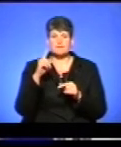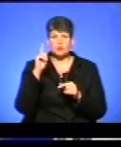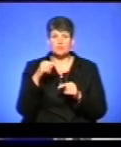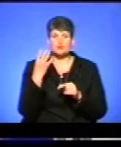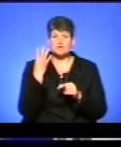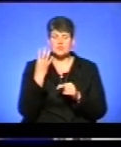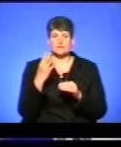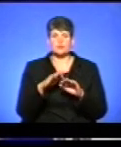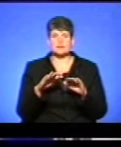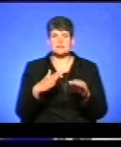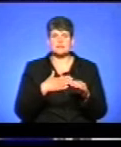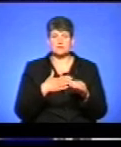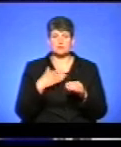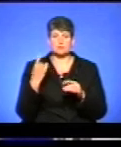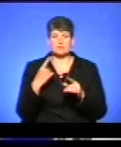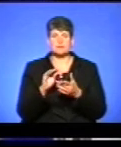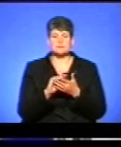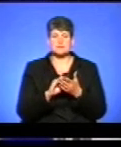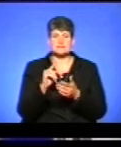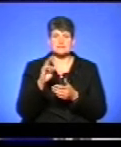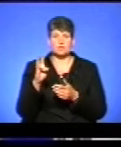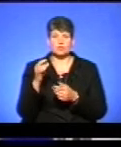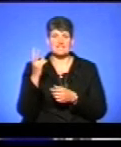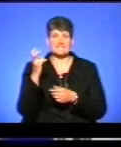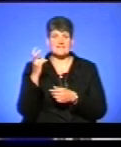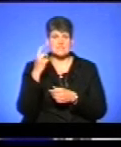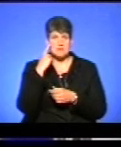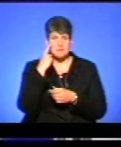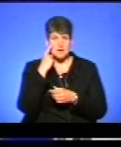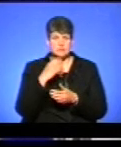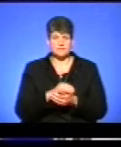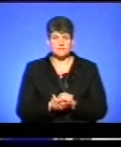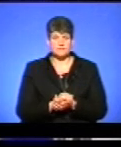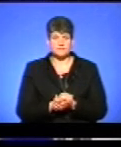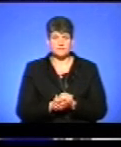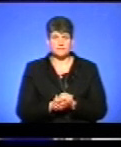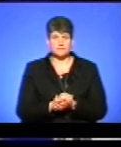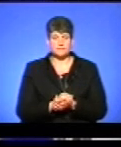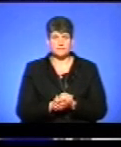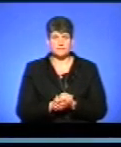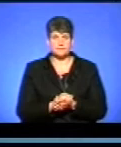четверо абітурієнтів з нашого краю склало зно на 200 балів. Пропоную переглянути коментар.